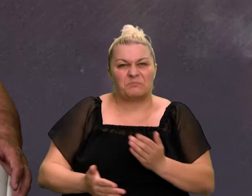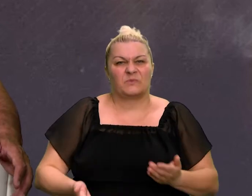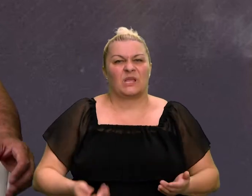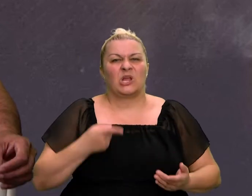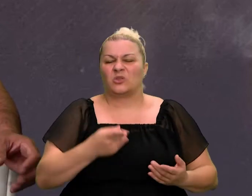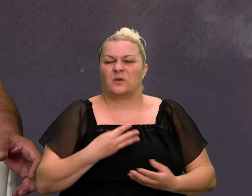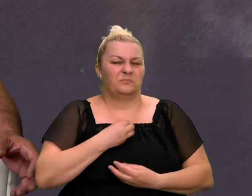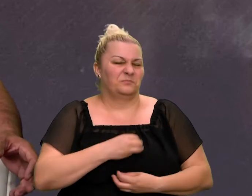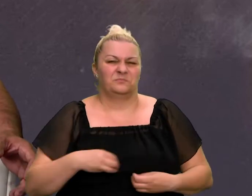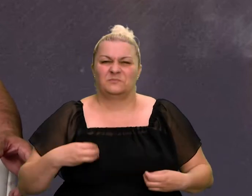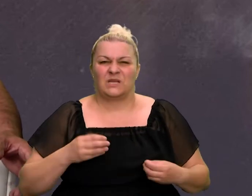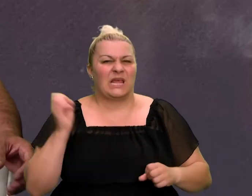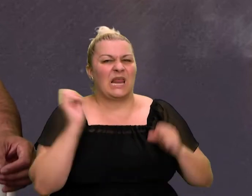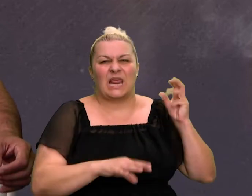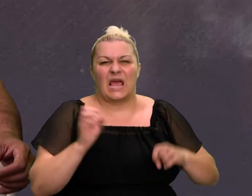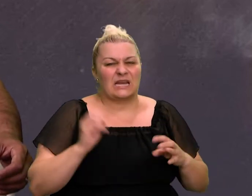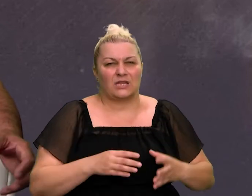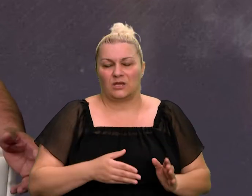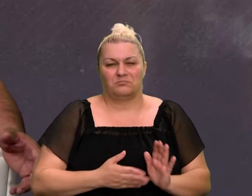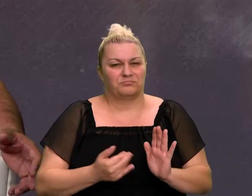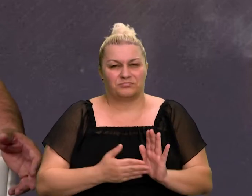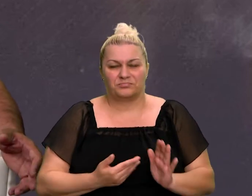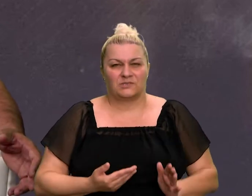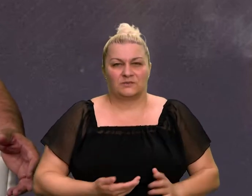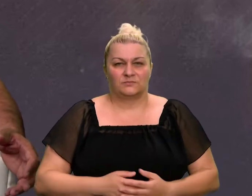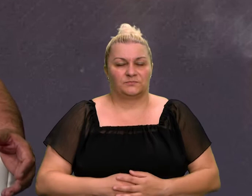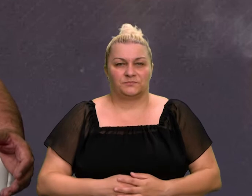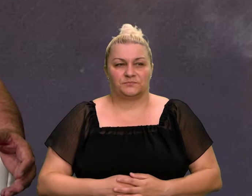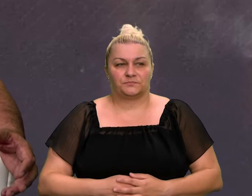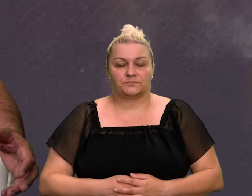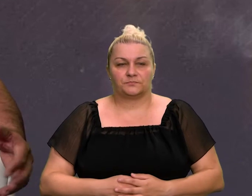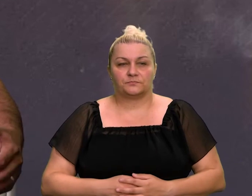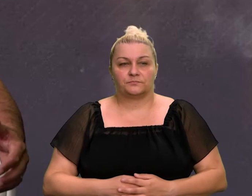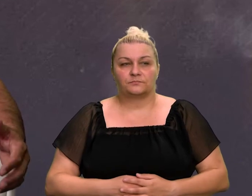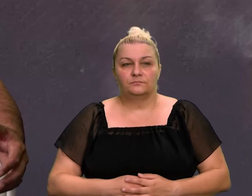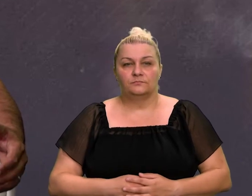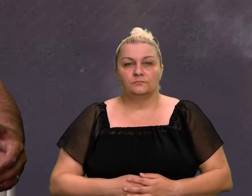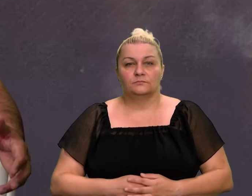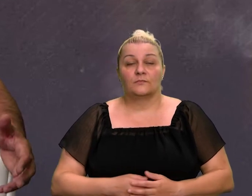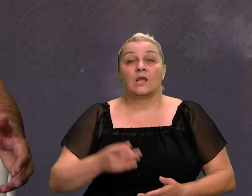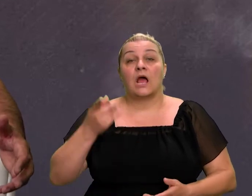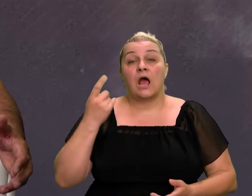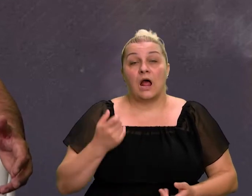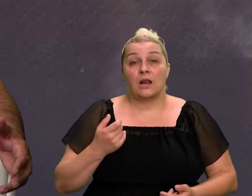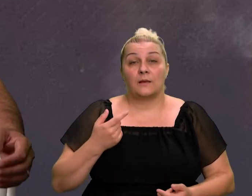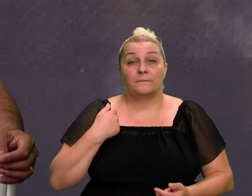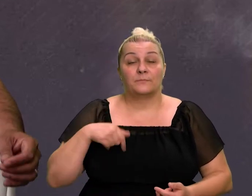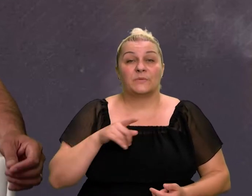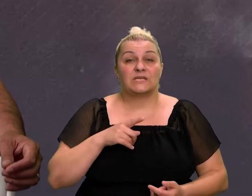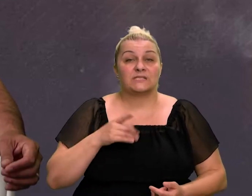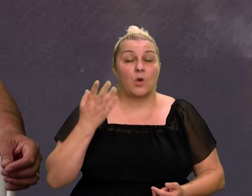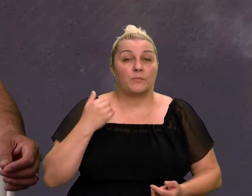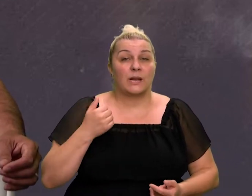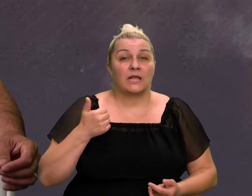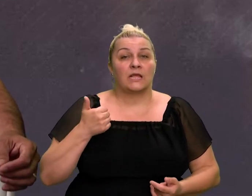toliko neredni su bili, to nije lično ni našto. Ali, sad kad vravam, mi smo bili za njih jedna je